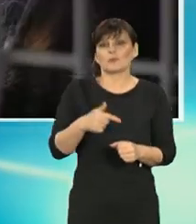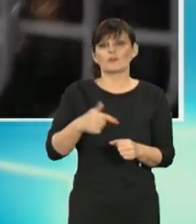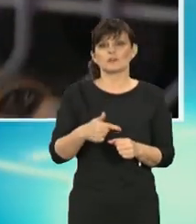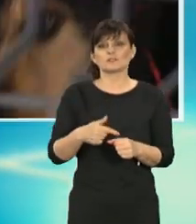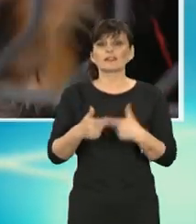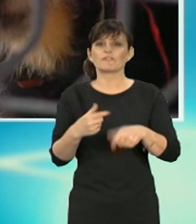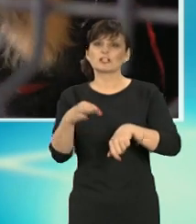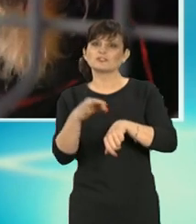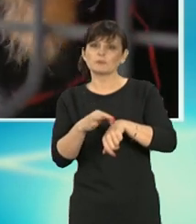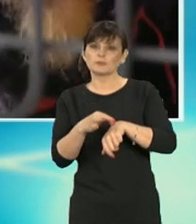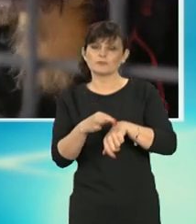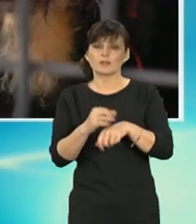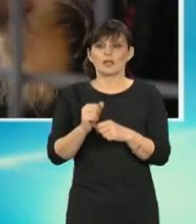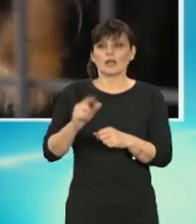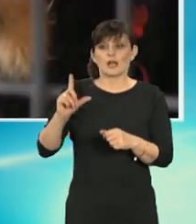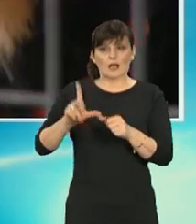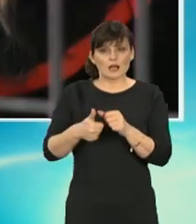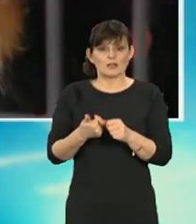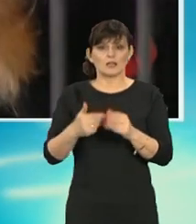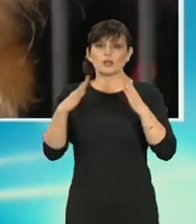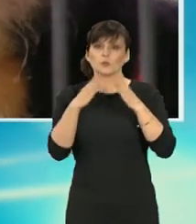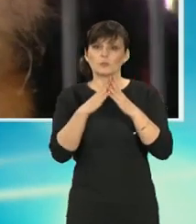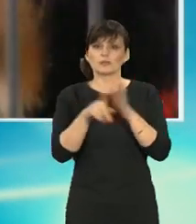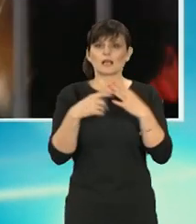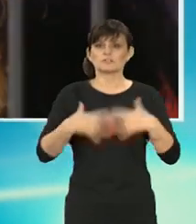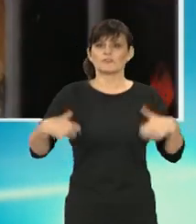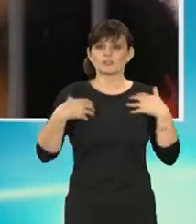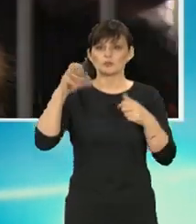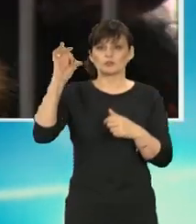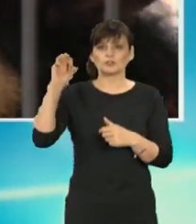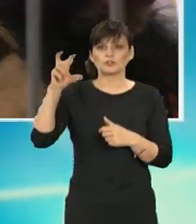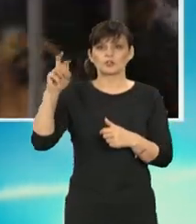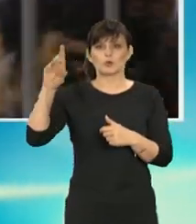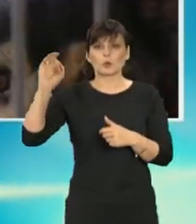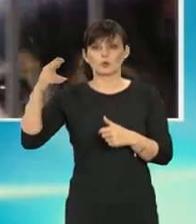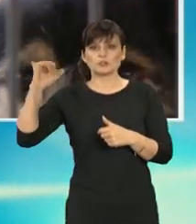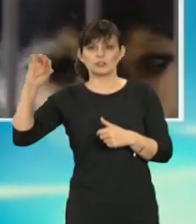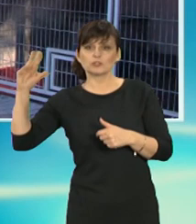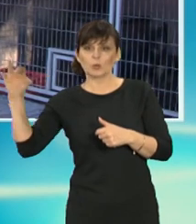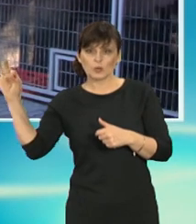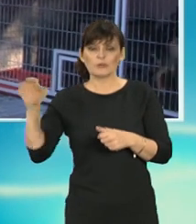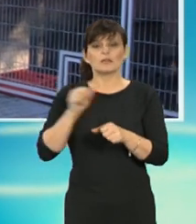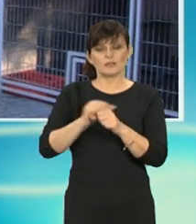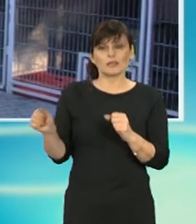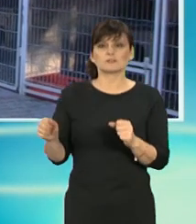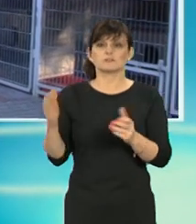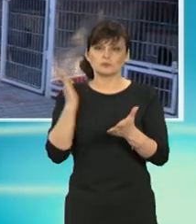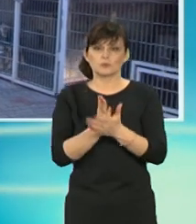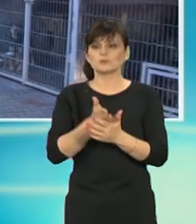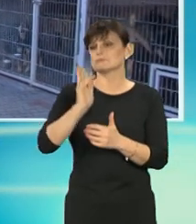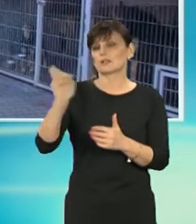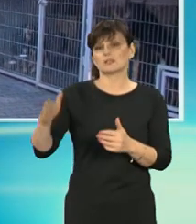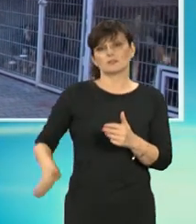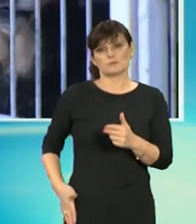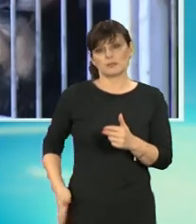tego czipowania. Natomiast w schroniskach jest to już stosowane w przypadku każdego